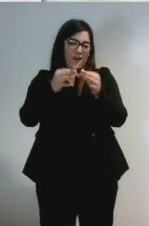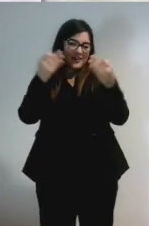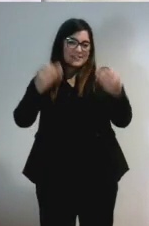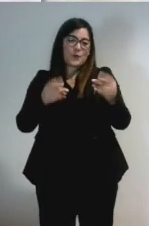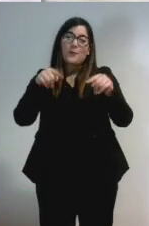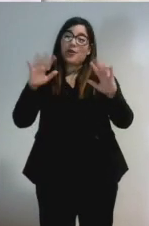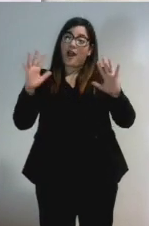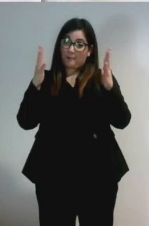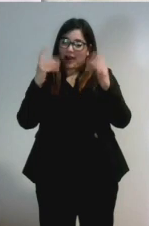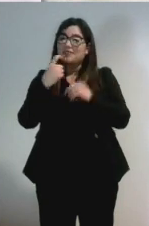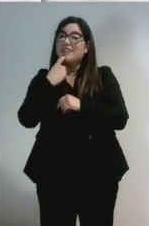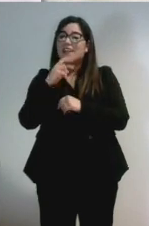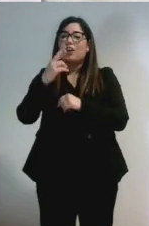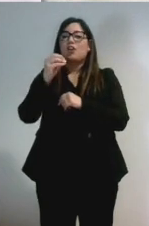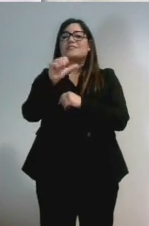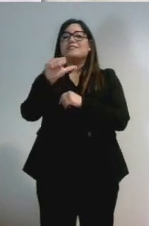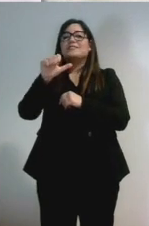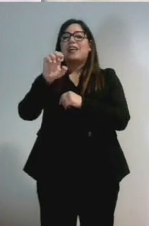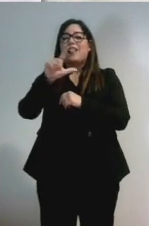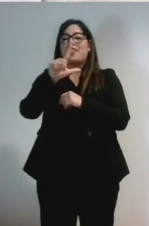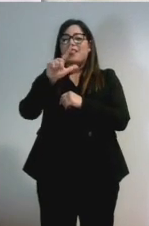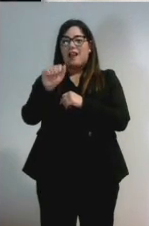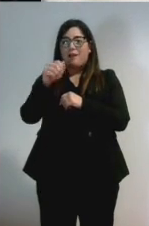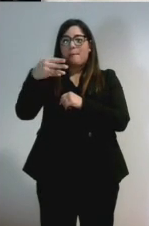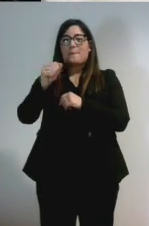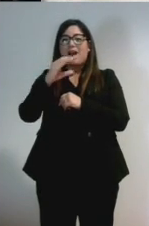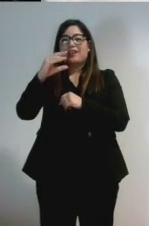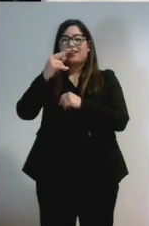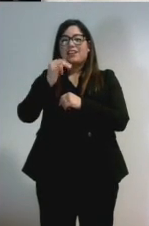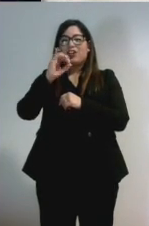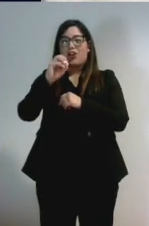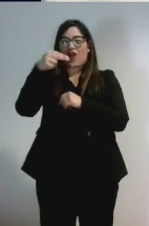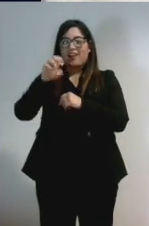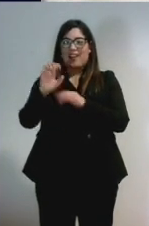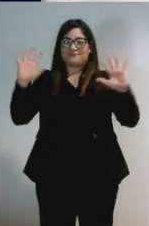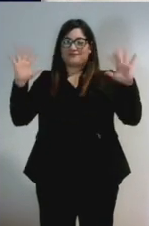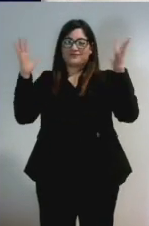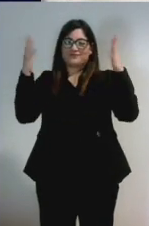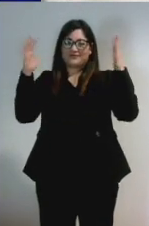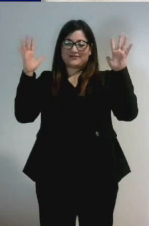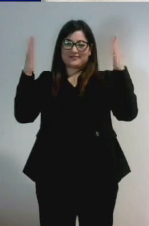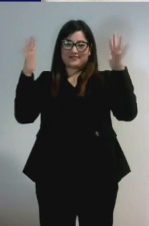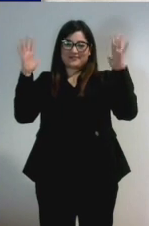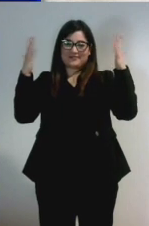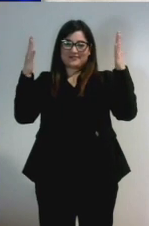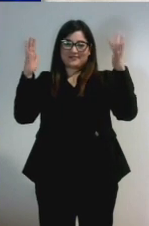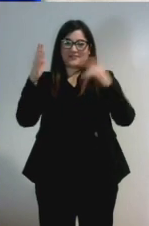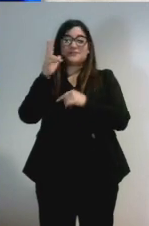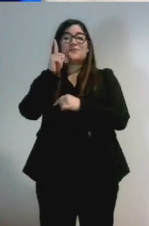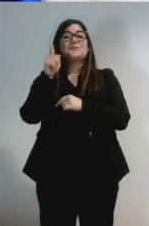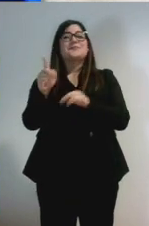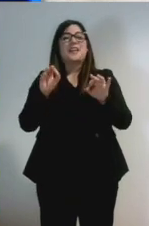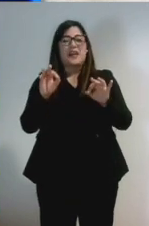applauso va a Rossella Macchione che è il pilastro